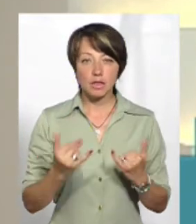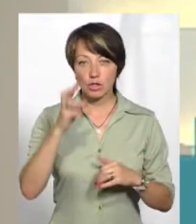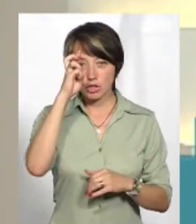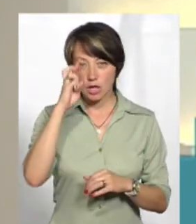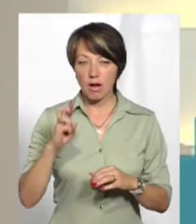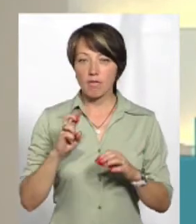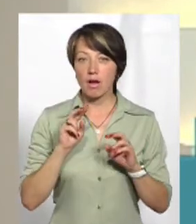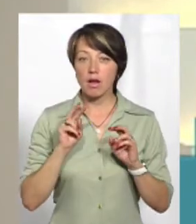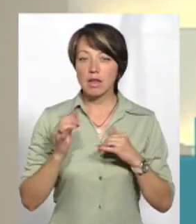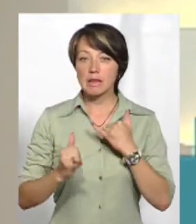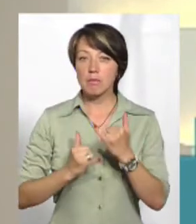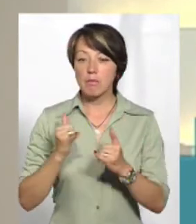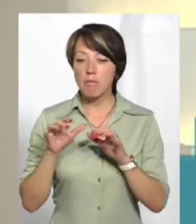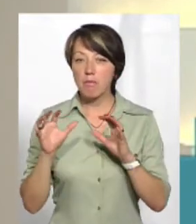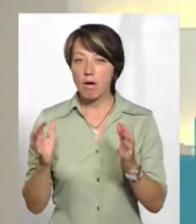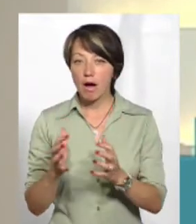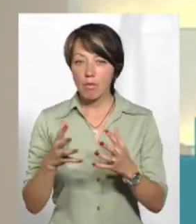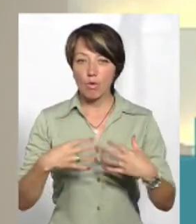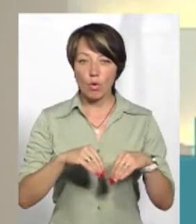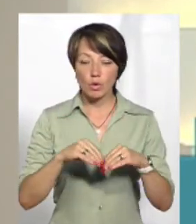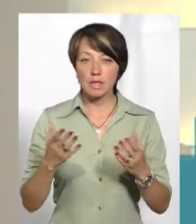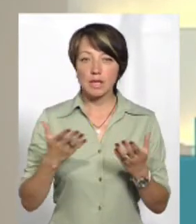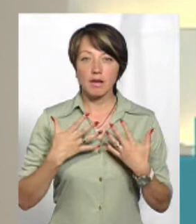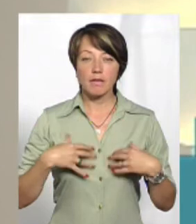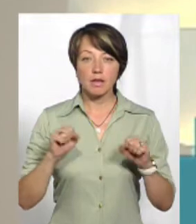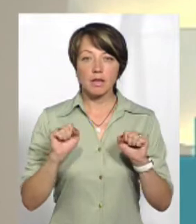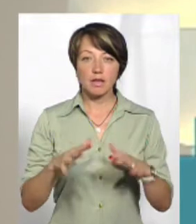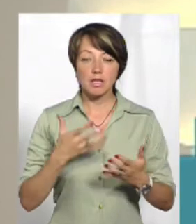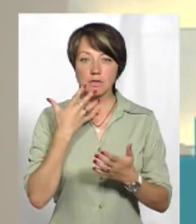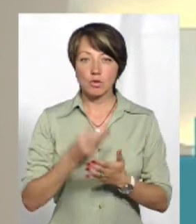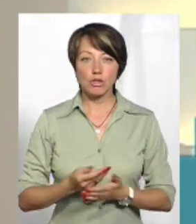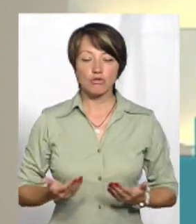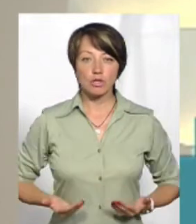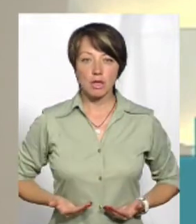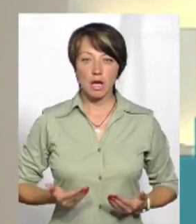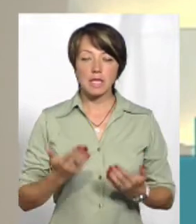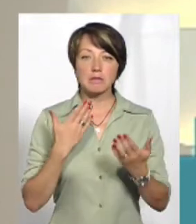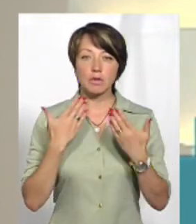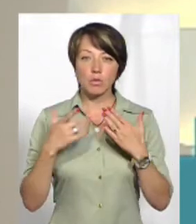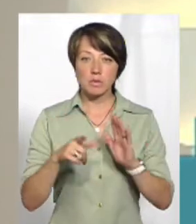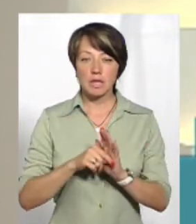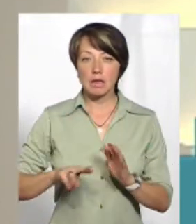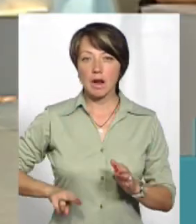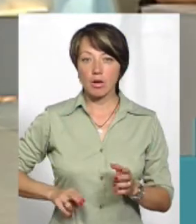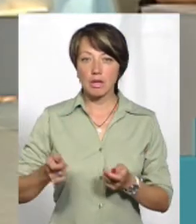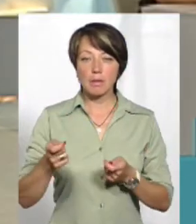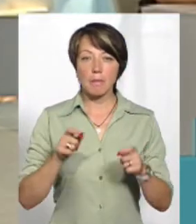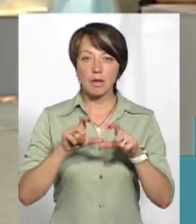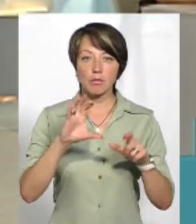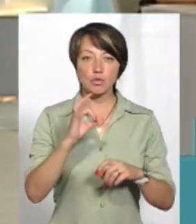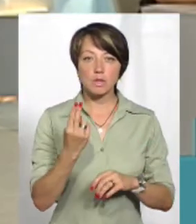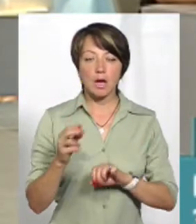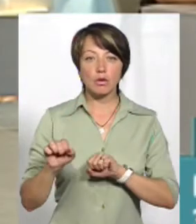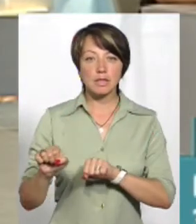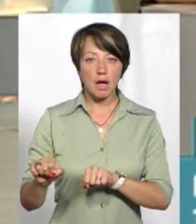держава дбає про родини тих, котрі віддали за неї своє життя. І спілкуємось із директоркою Департаменту